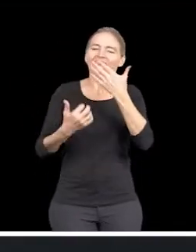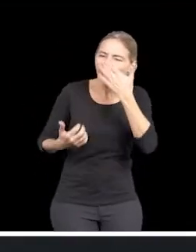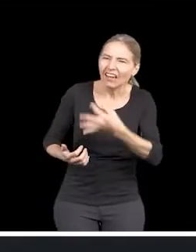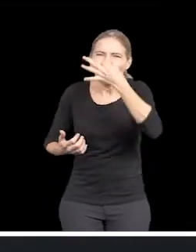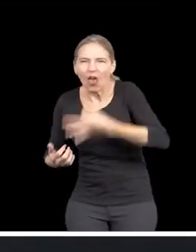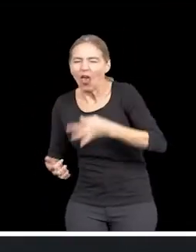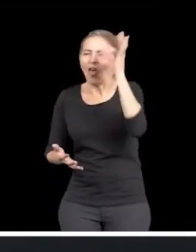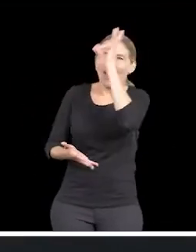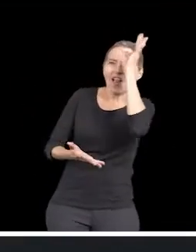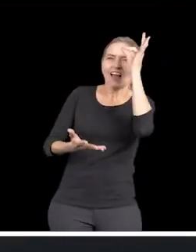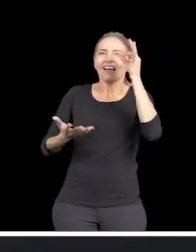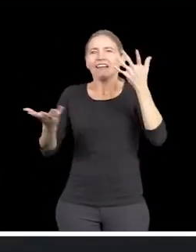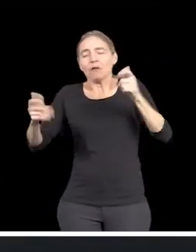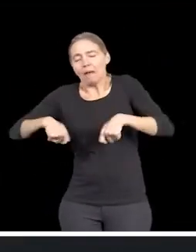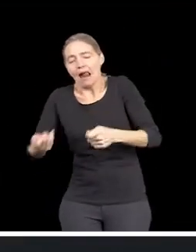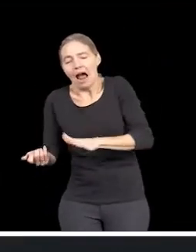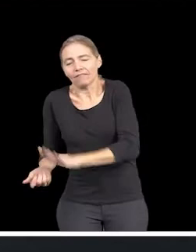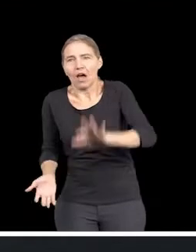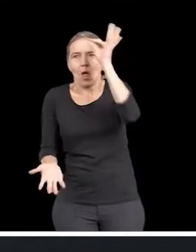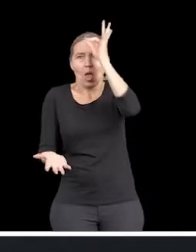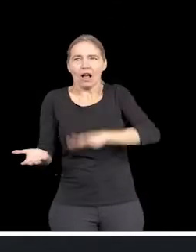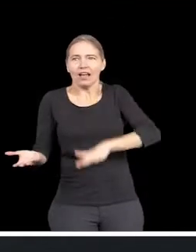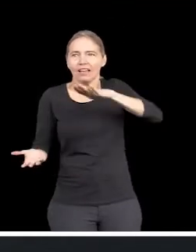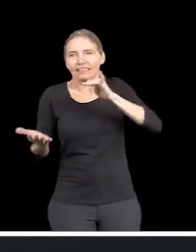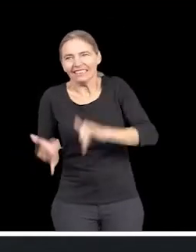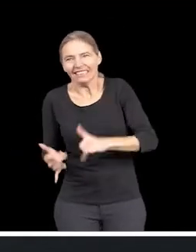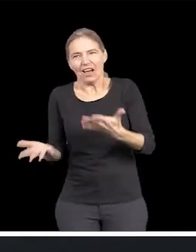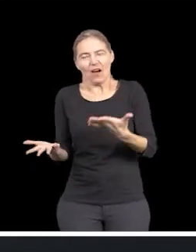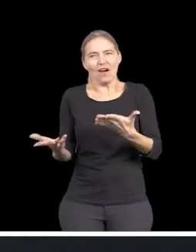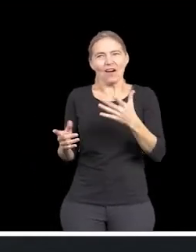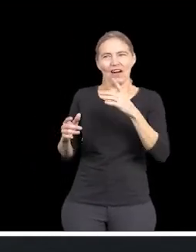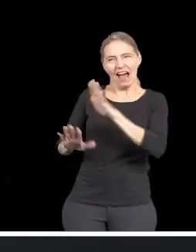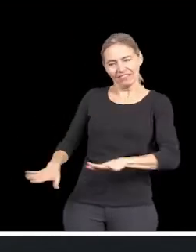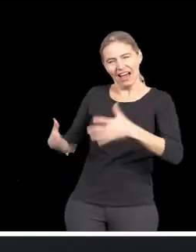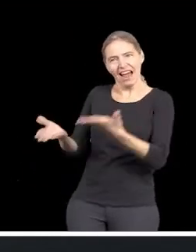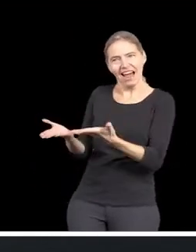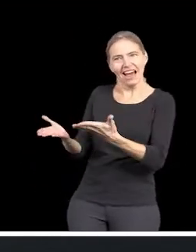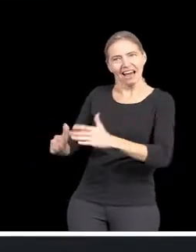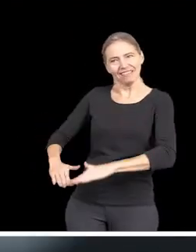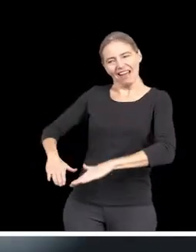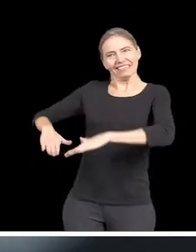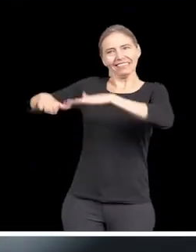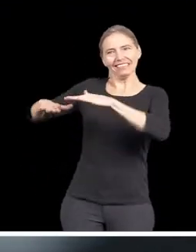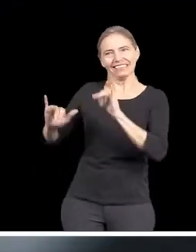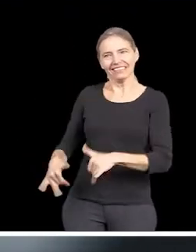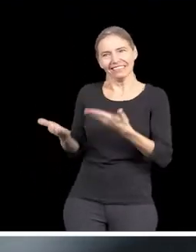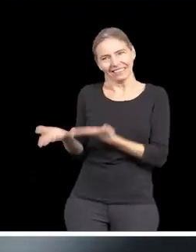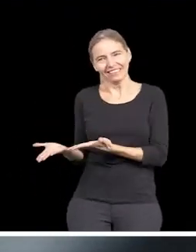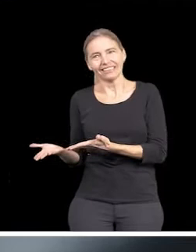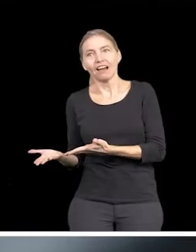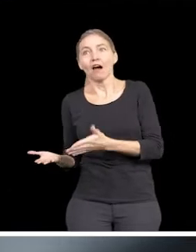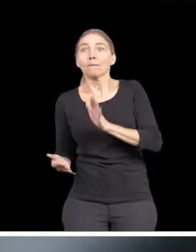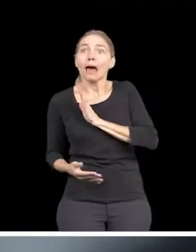'avance à qui lui souhaite bienvenue dans la valise de mon enfance. Il y la maison,